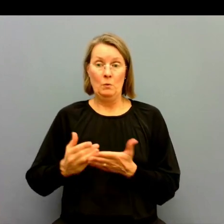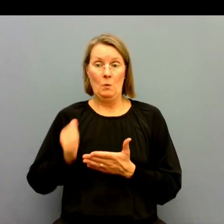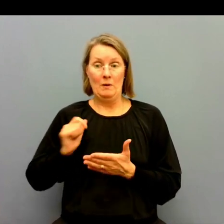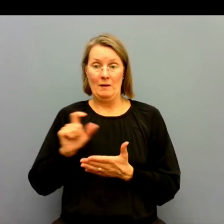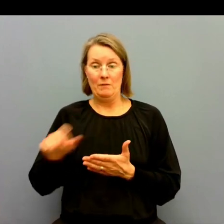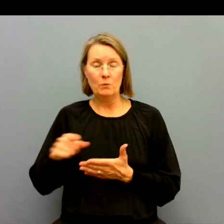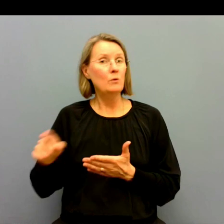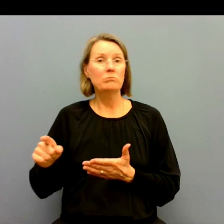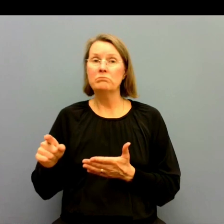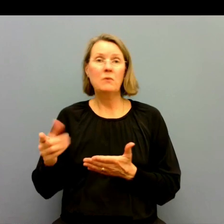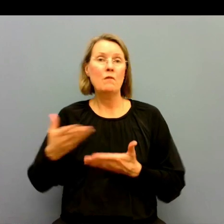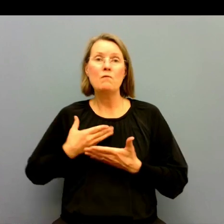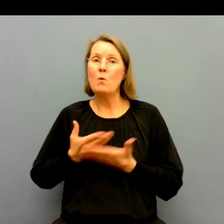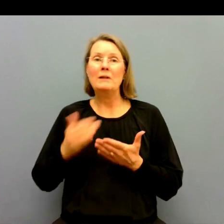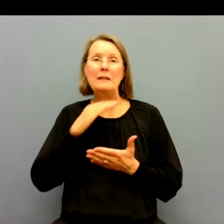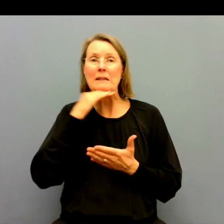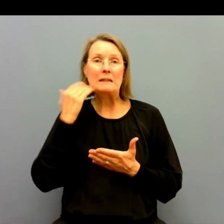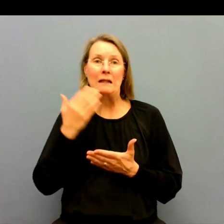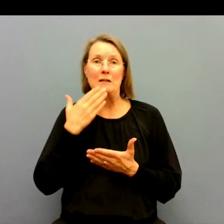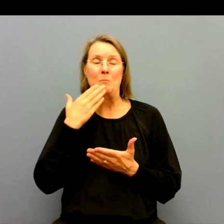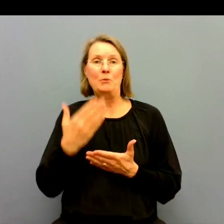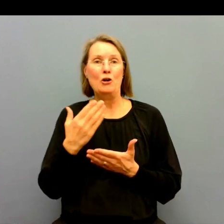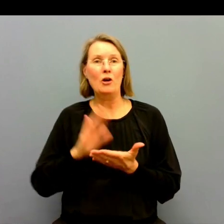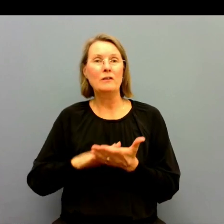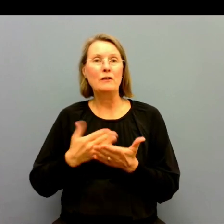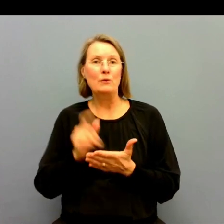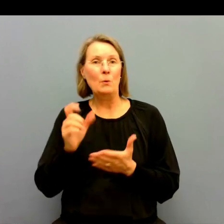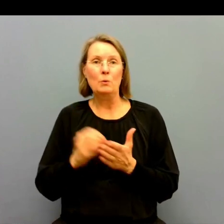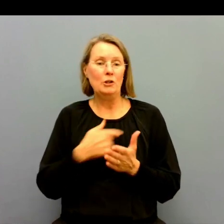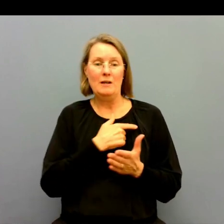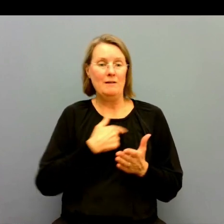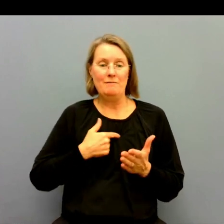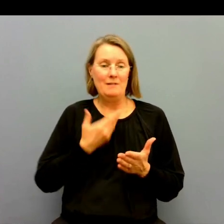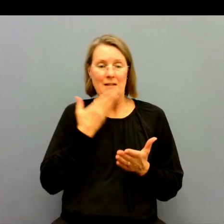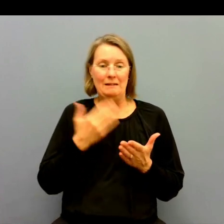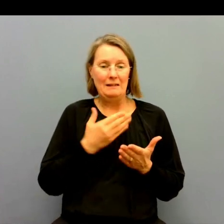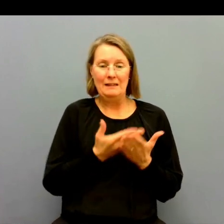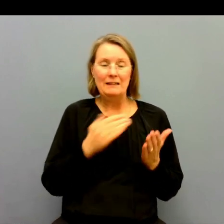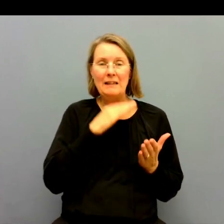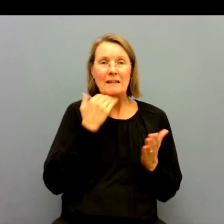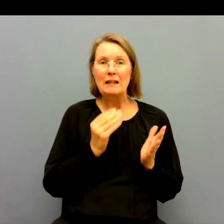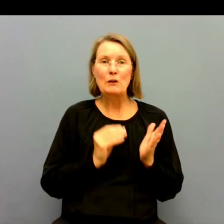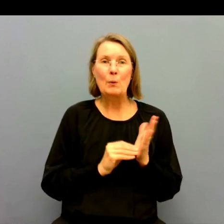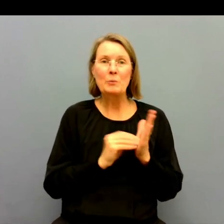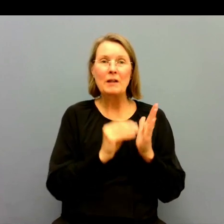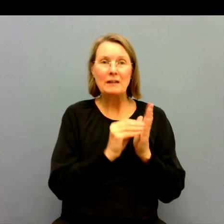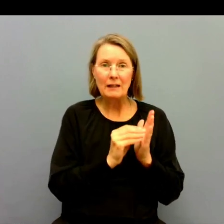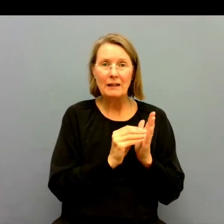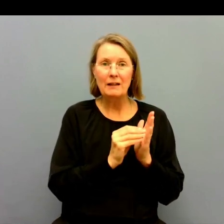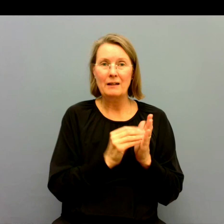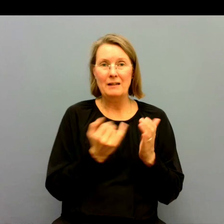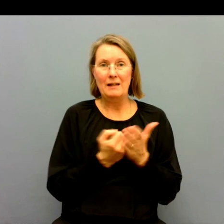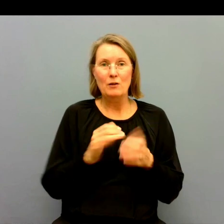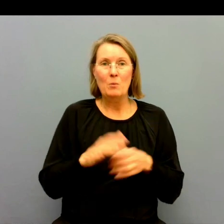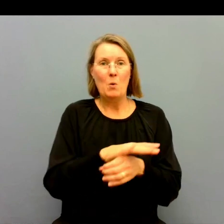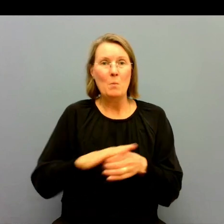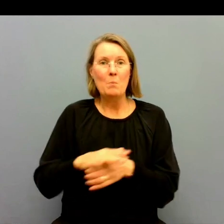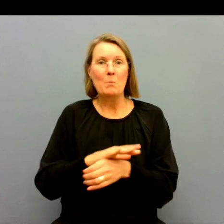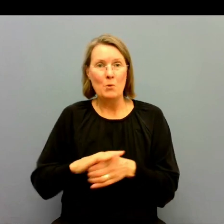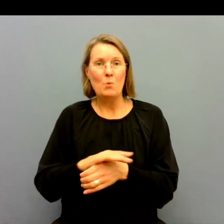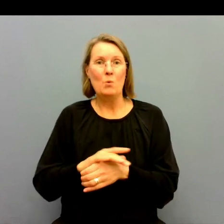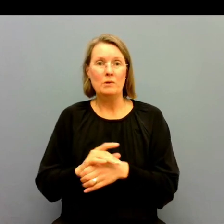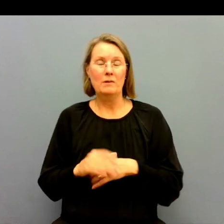tolkanvändarna är ju att de får inte tillräckligt bra tolkar för vi är inte tillräckligt uppdaterade på de områden som de behöver tolk i.